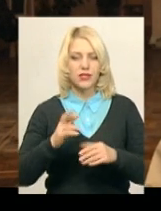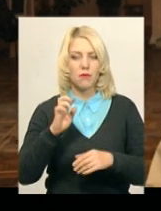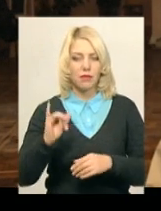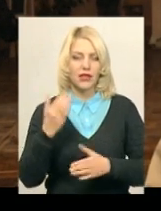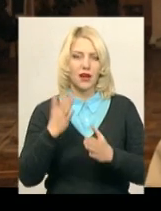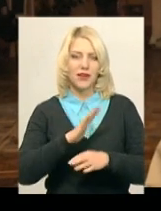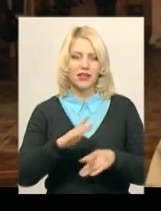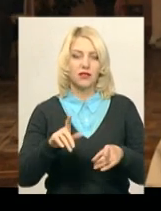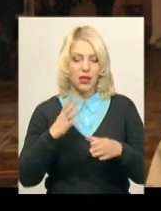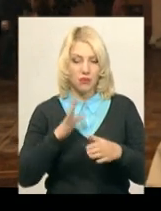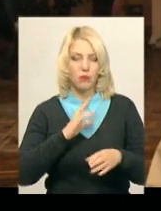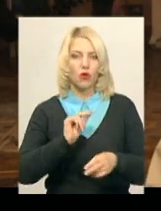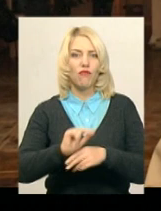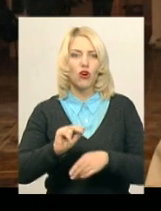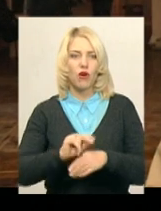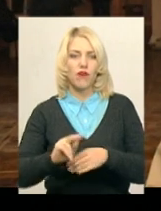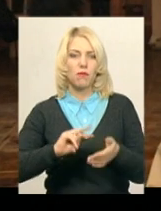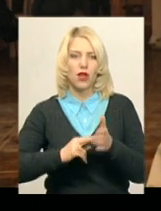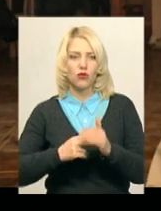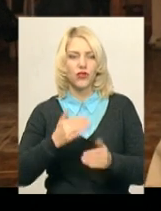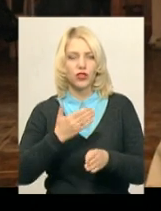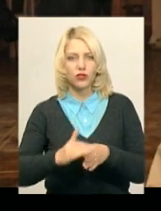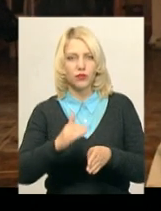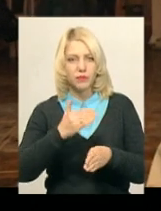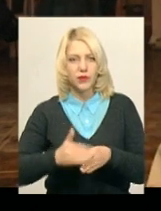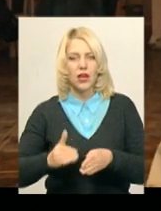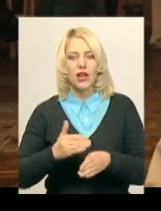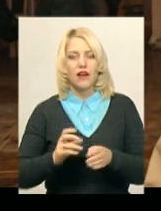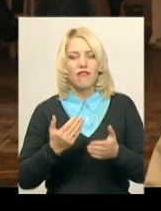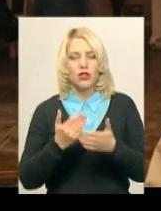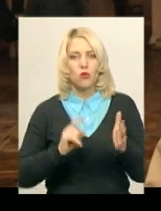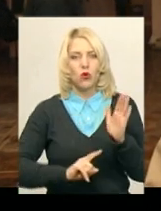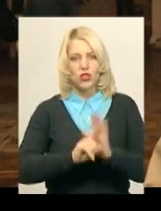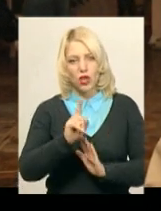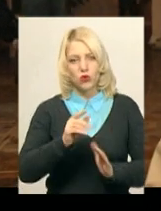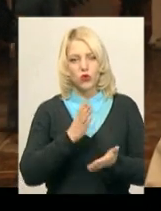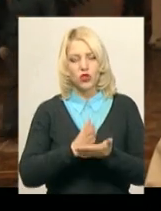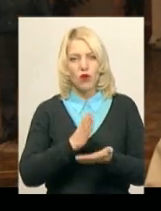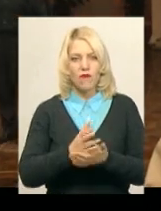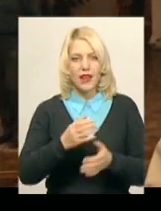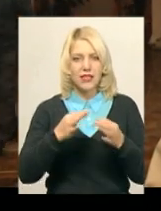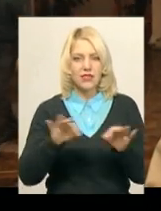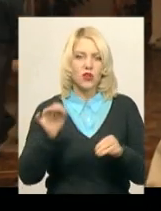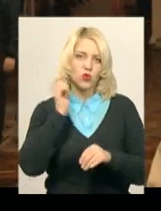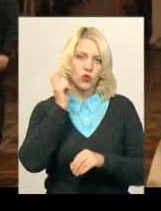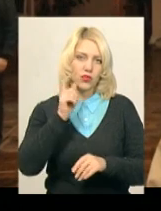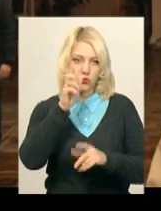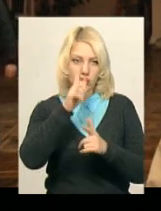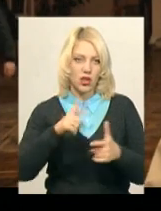почалося планомірно, активно, інтенсивно з самого початку існування незалежної української держави.